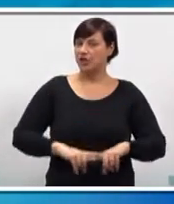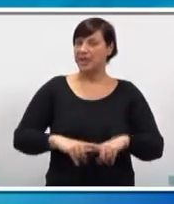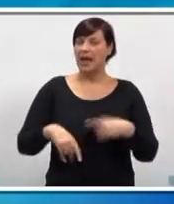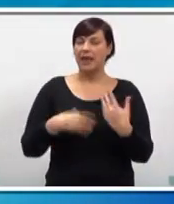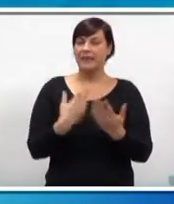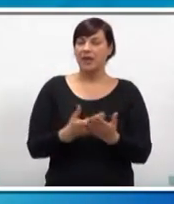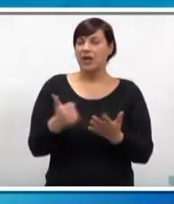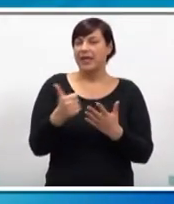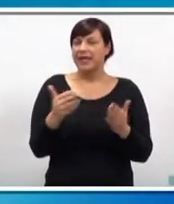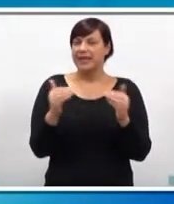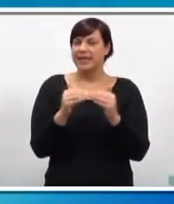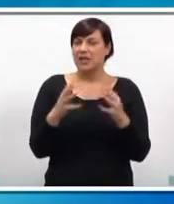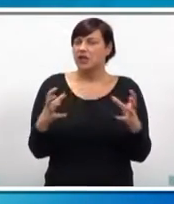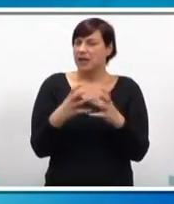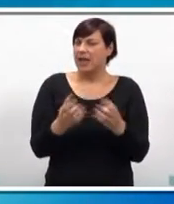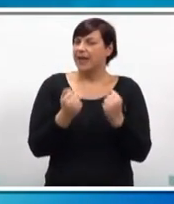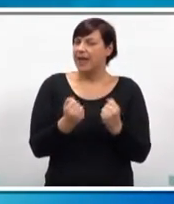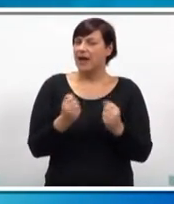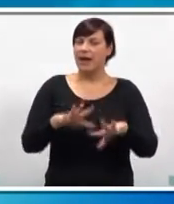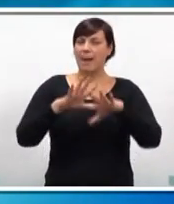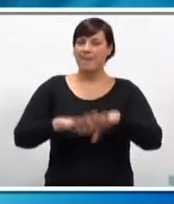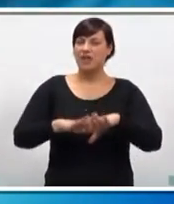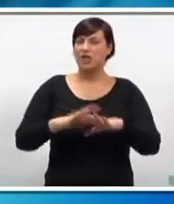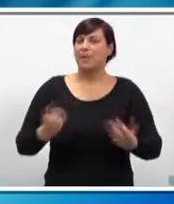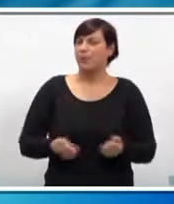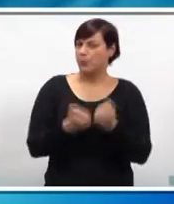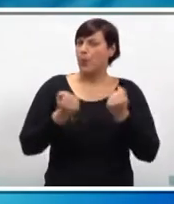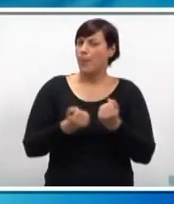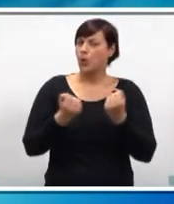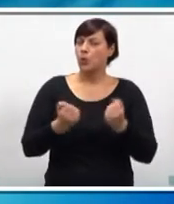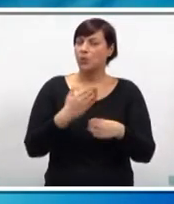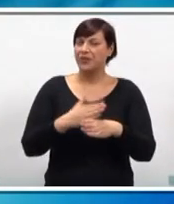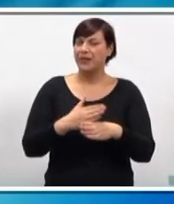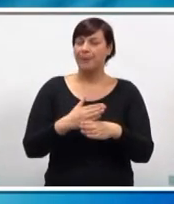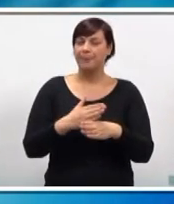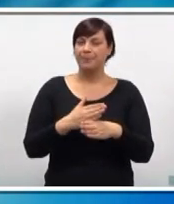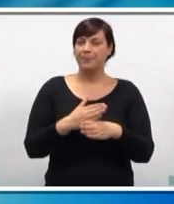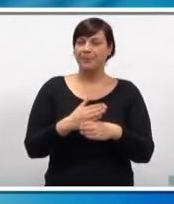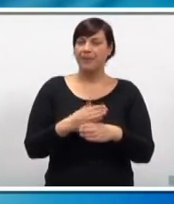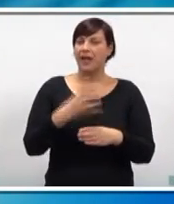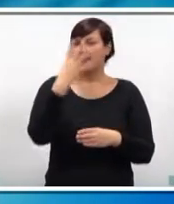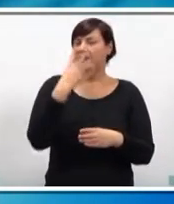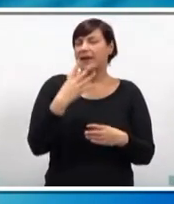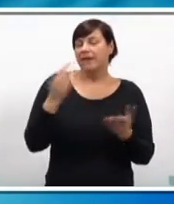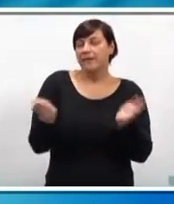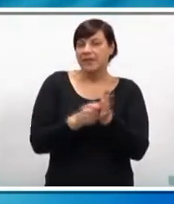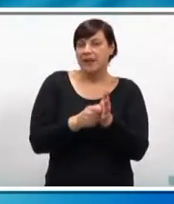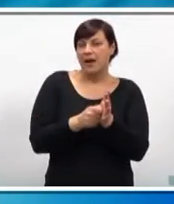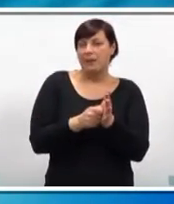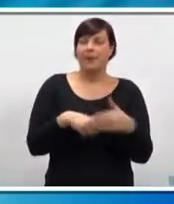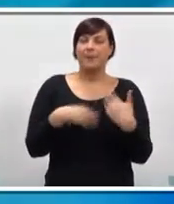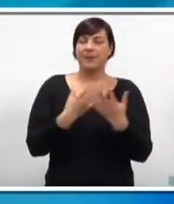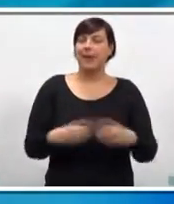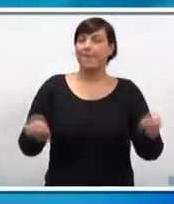To je jedna vrlo složena i vrlo jaka mreža potpomognuta koje kakvim investitorima.